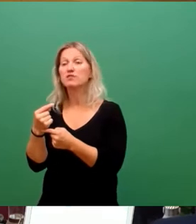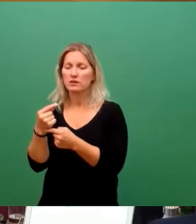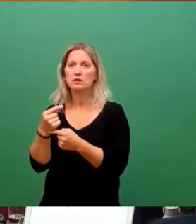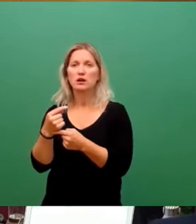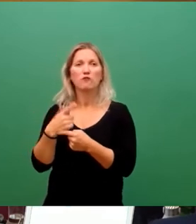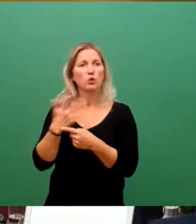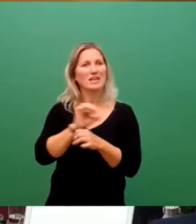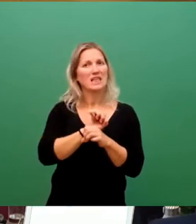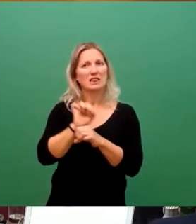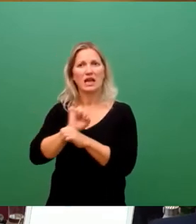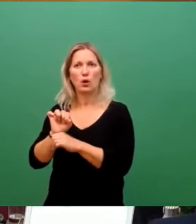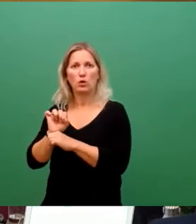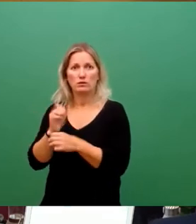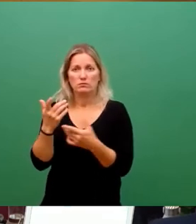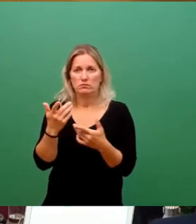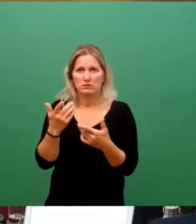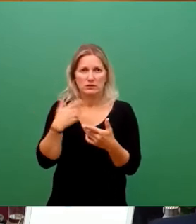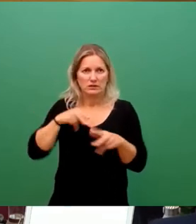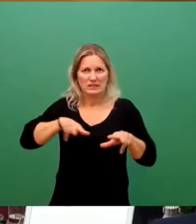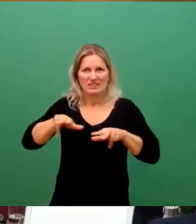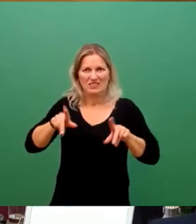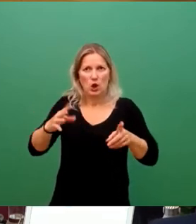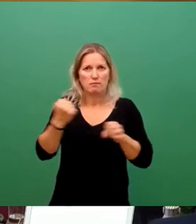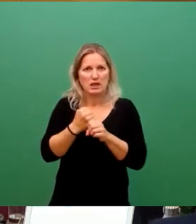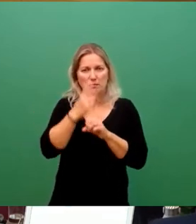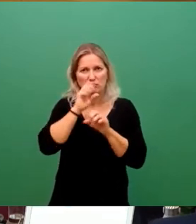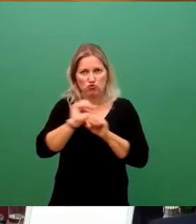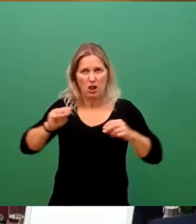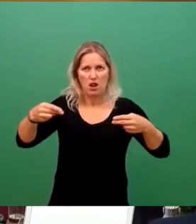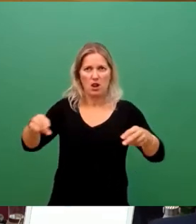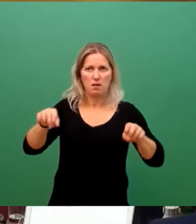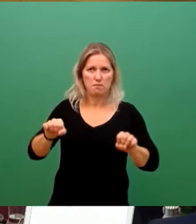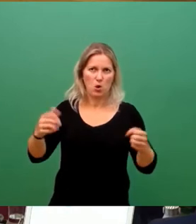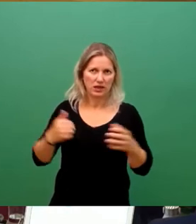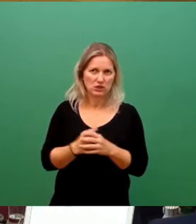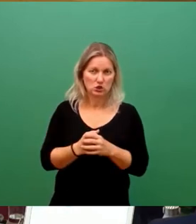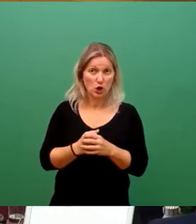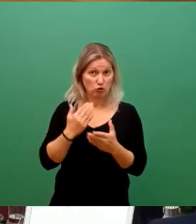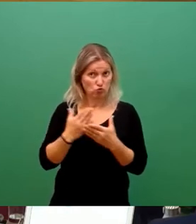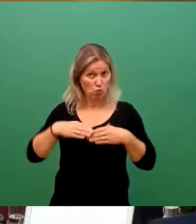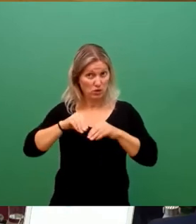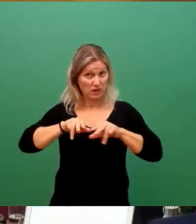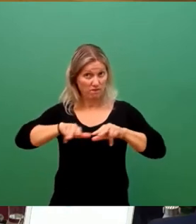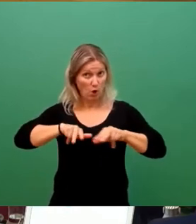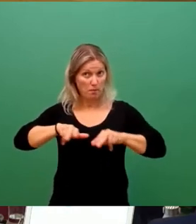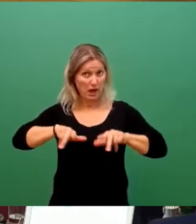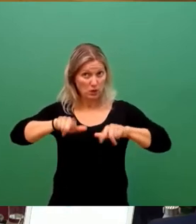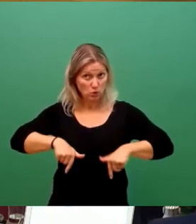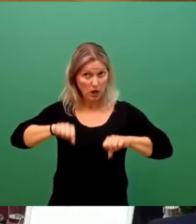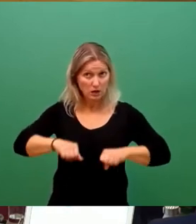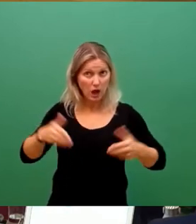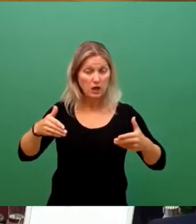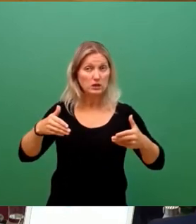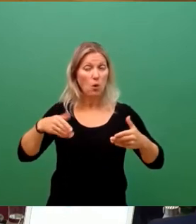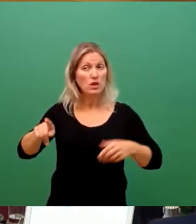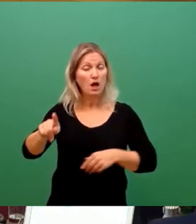die Plätze möglichst schnell wieder bespielbar zu machen. Wird es vorbereitet und womit wird gerechnet,